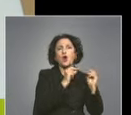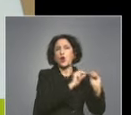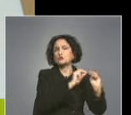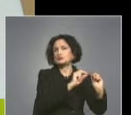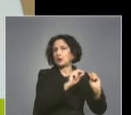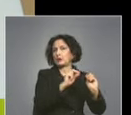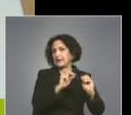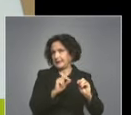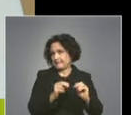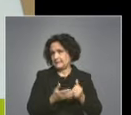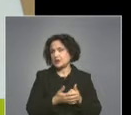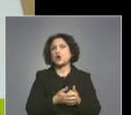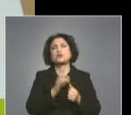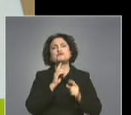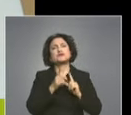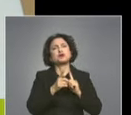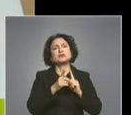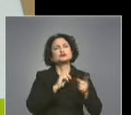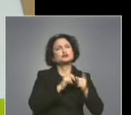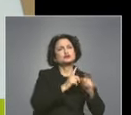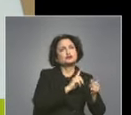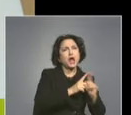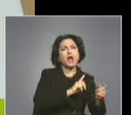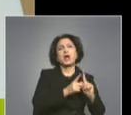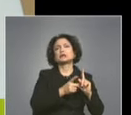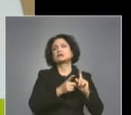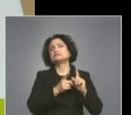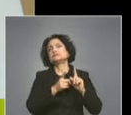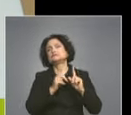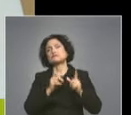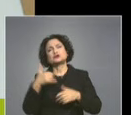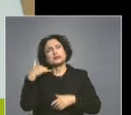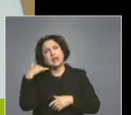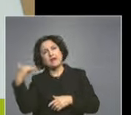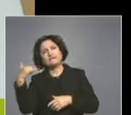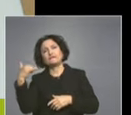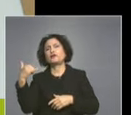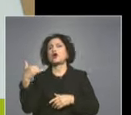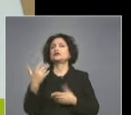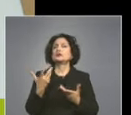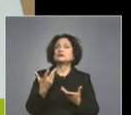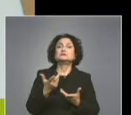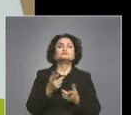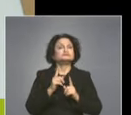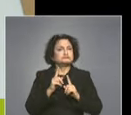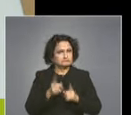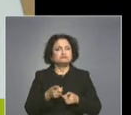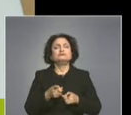Това може да стане и през чат-модул на същия сайт, може да стане и на телефон 124-123.